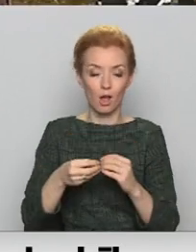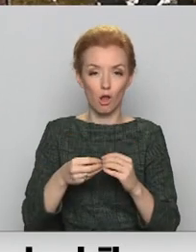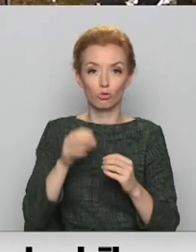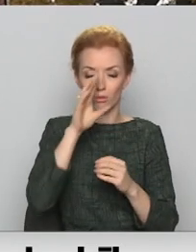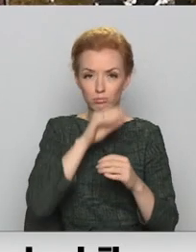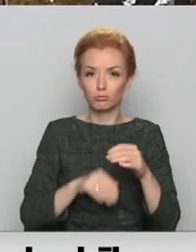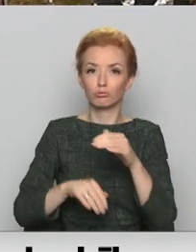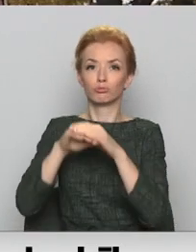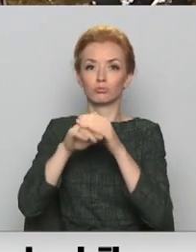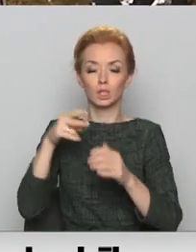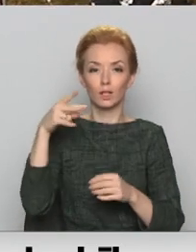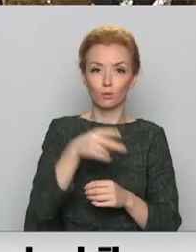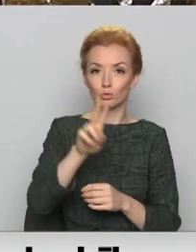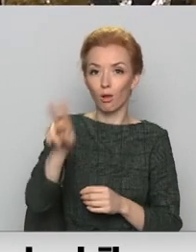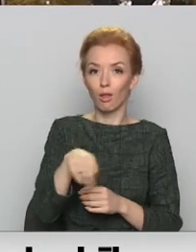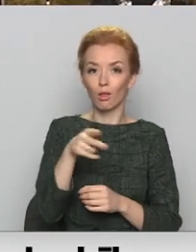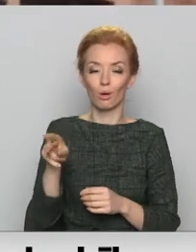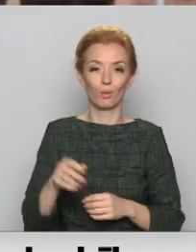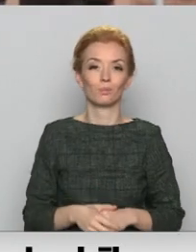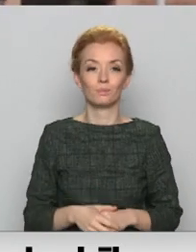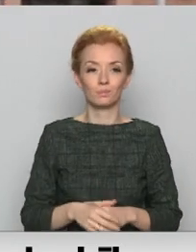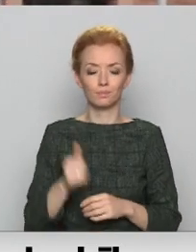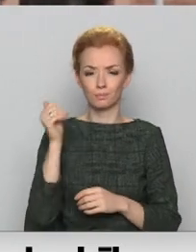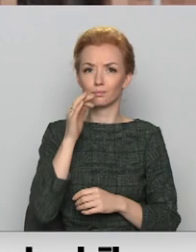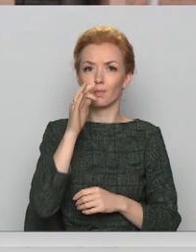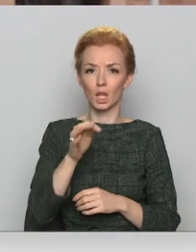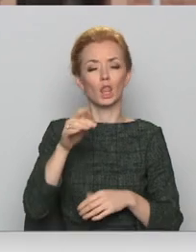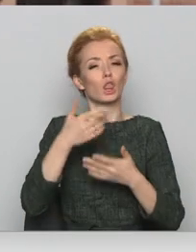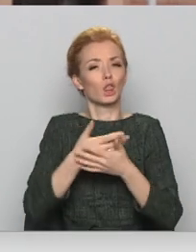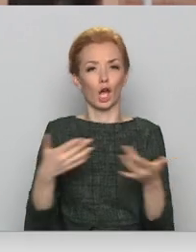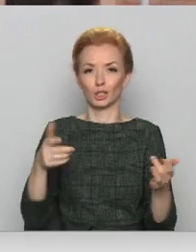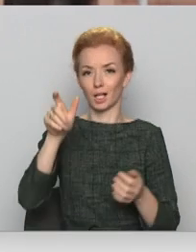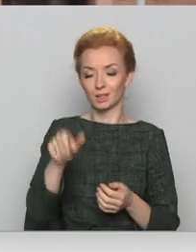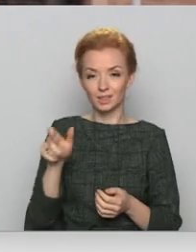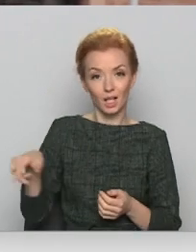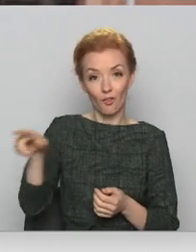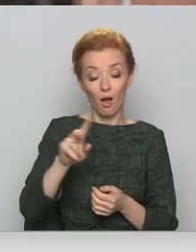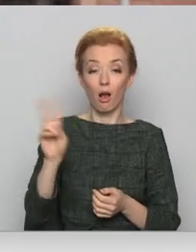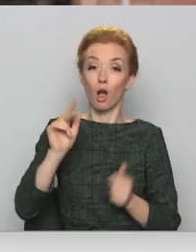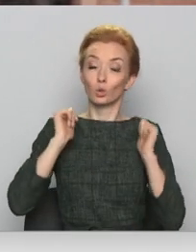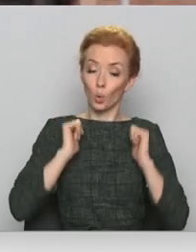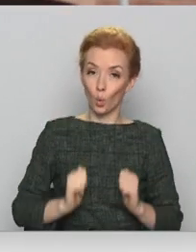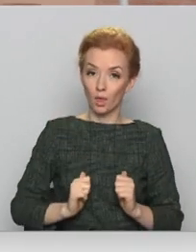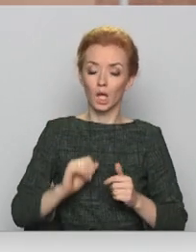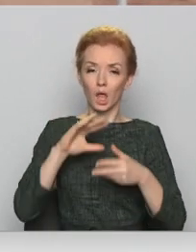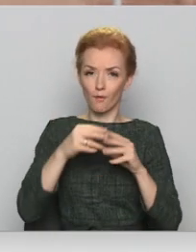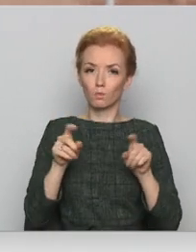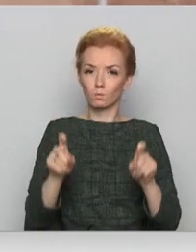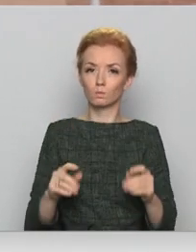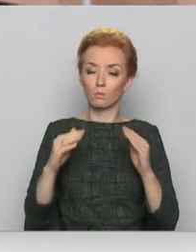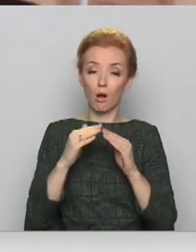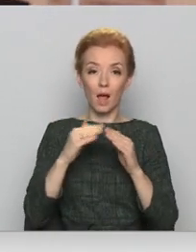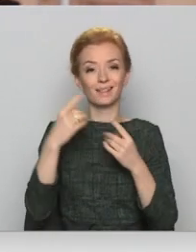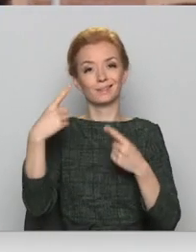sasniegt pat 2000 eiro. Ir cilvēki, ļoti ievēro un ir cilvēki, kas varbūt mazāk ievēro, bet lielākā daļa,